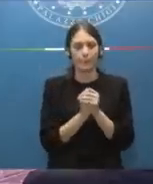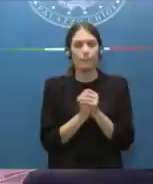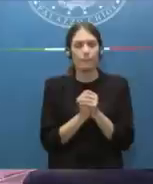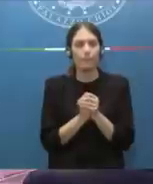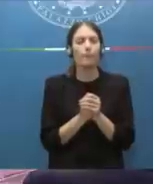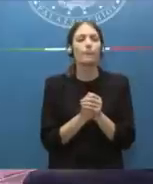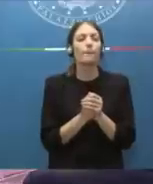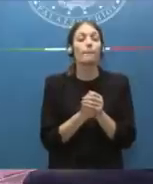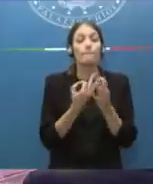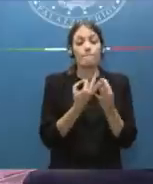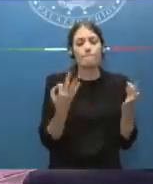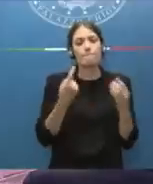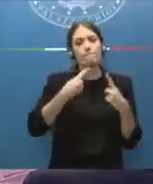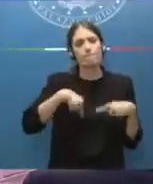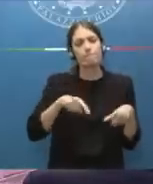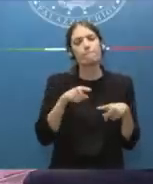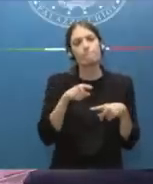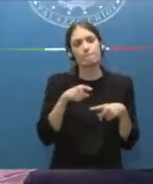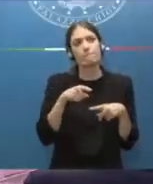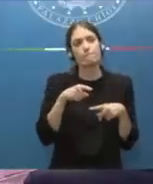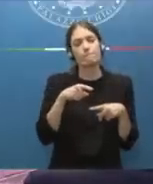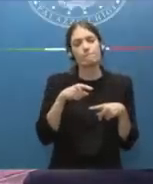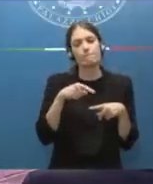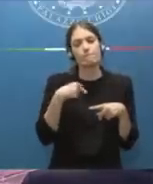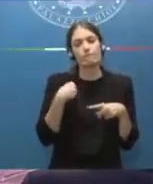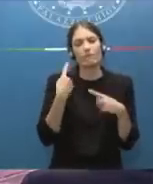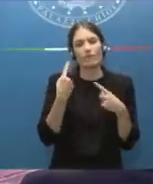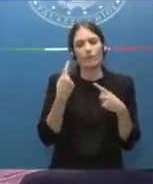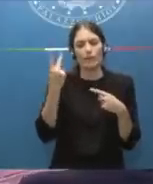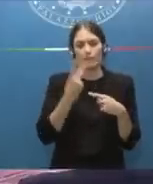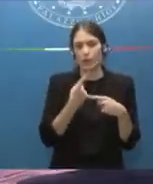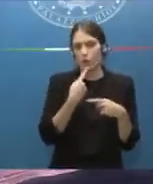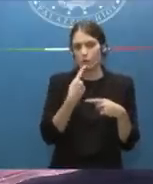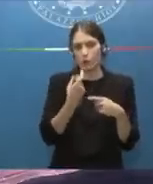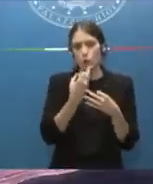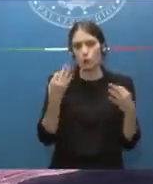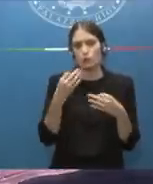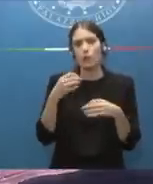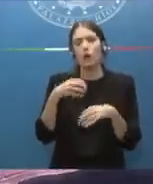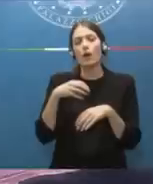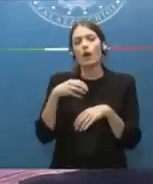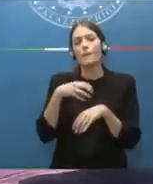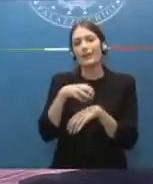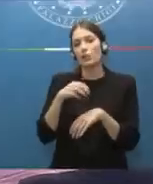Guardi, noi ci aspettiamo intanto con questa norma sui rave, lo diceva correttamente il Ministro Piantedosi,